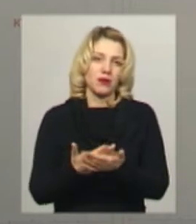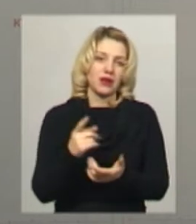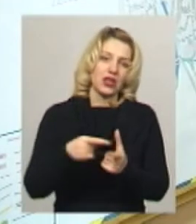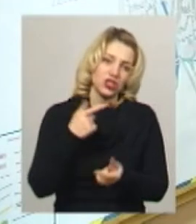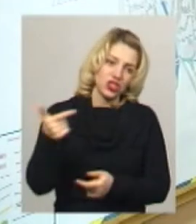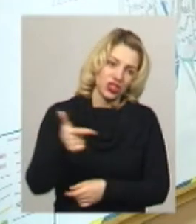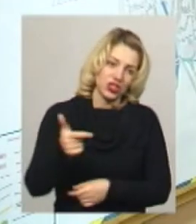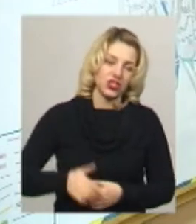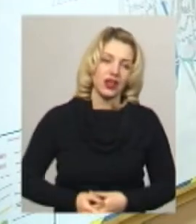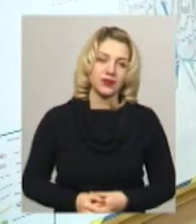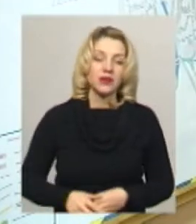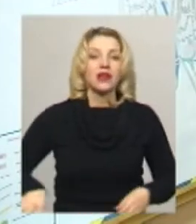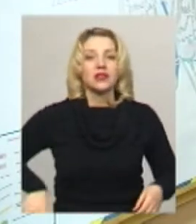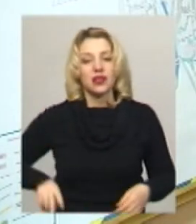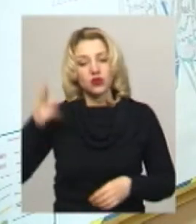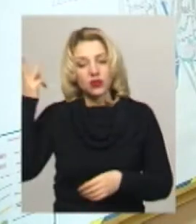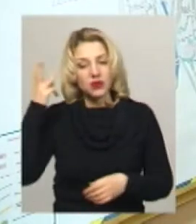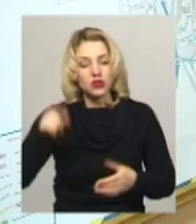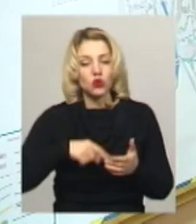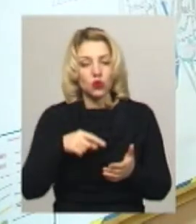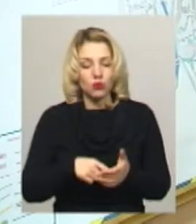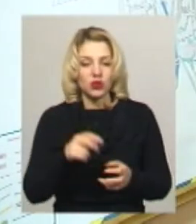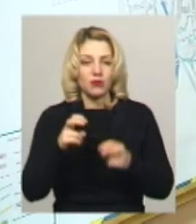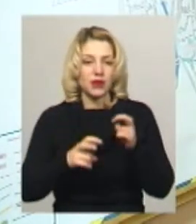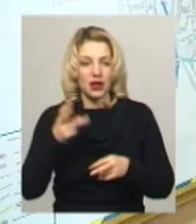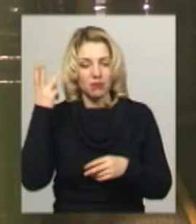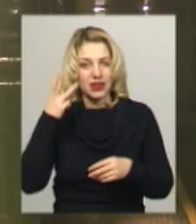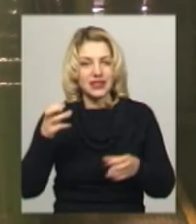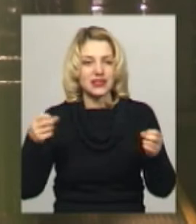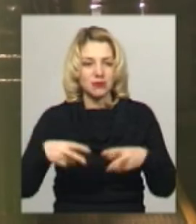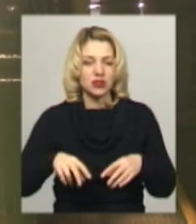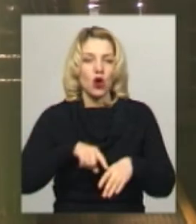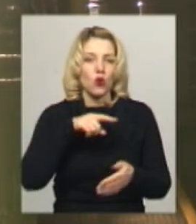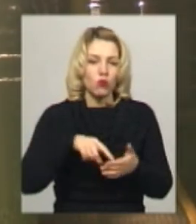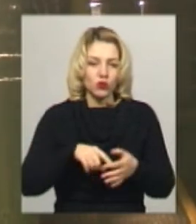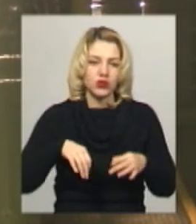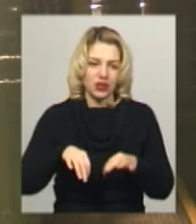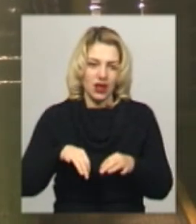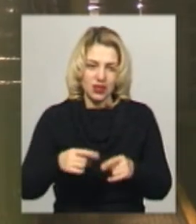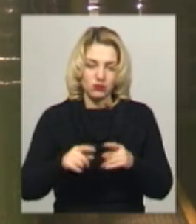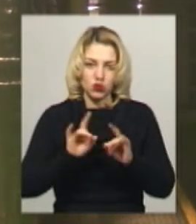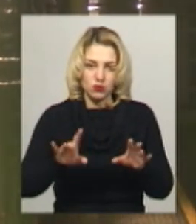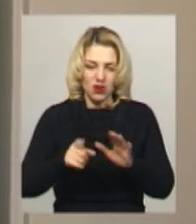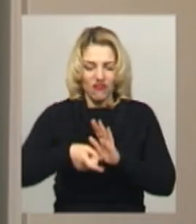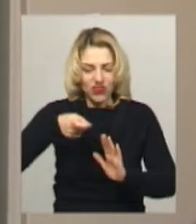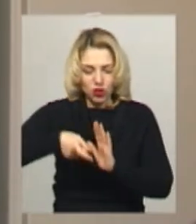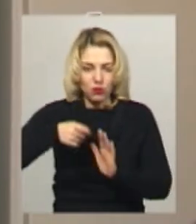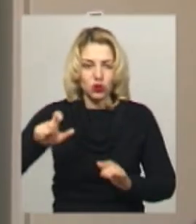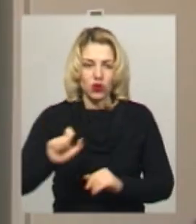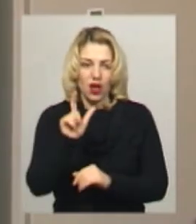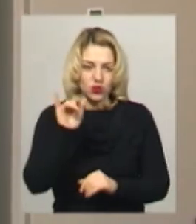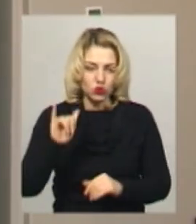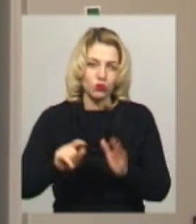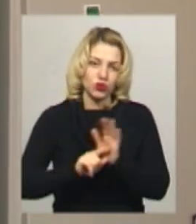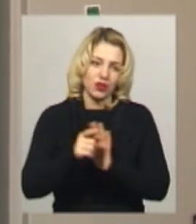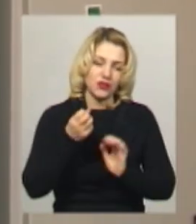Гречани. Директор Хмельницького комунального підприємства «Хмельницьк Пунктранс» Олександр Зимень розповідає, видопуток газу розпочався січня 2018-го.